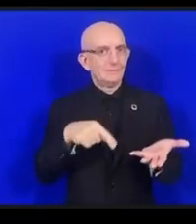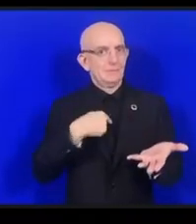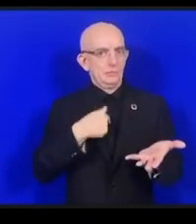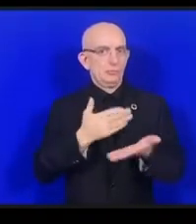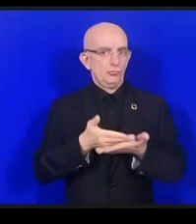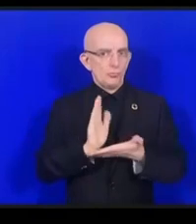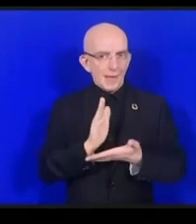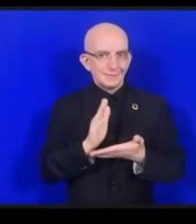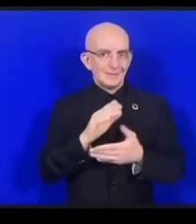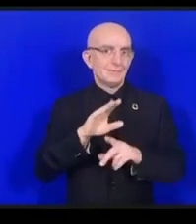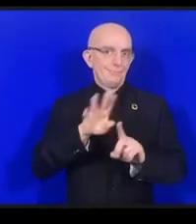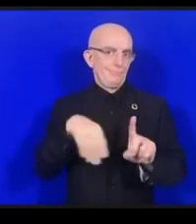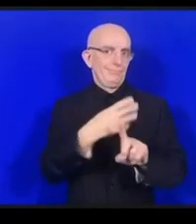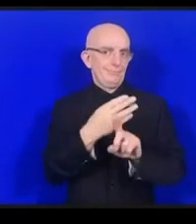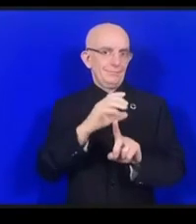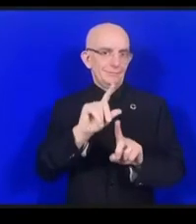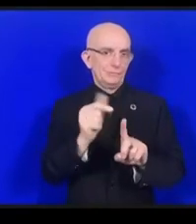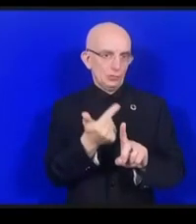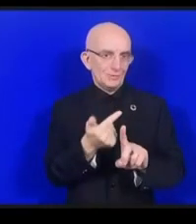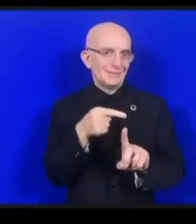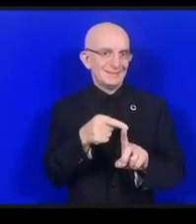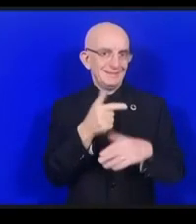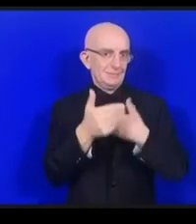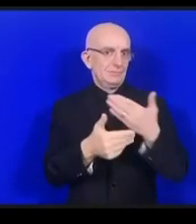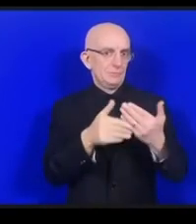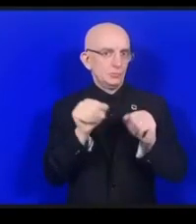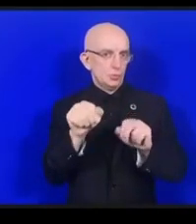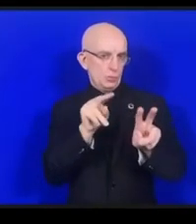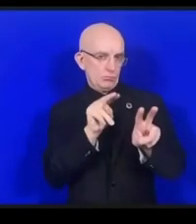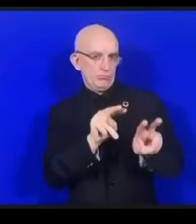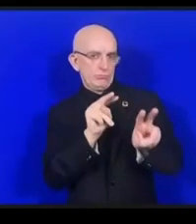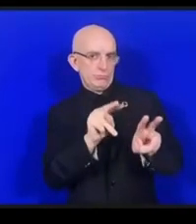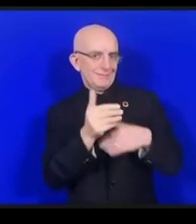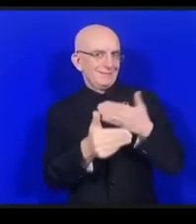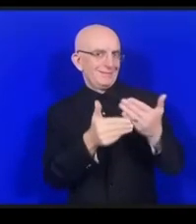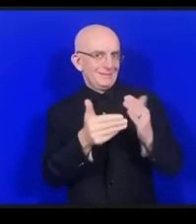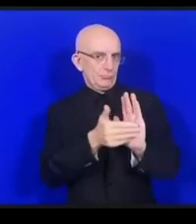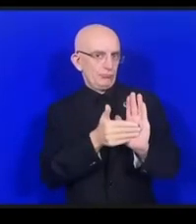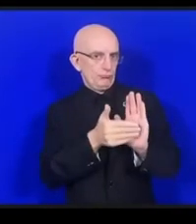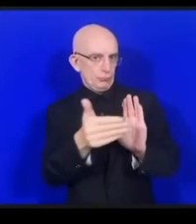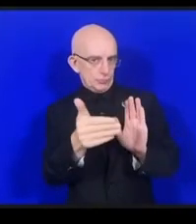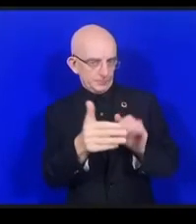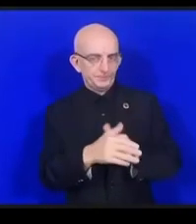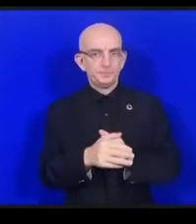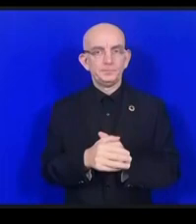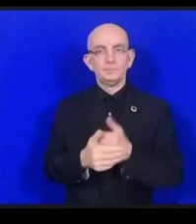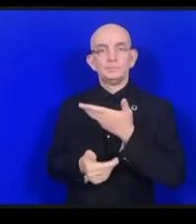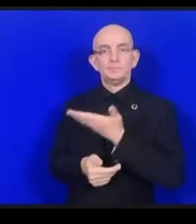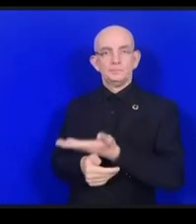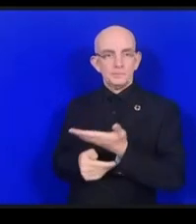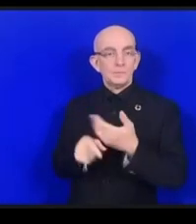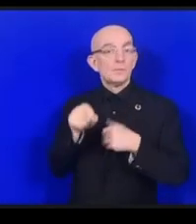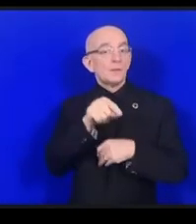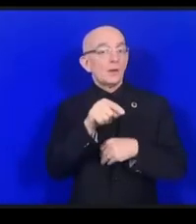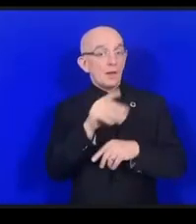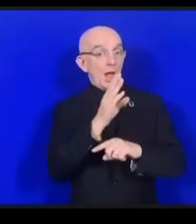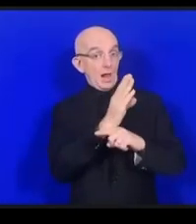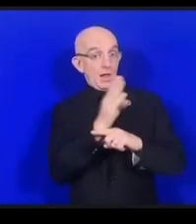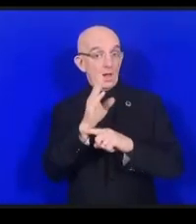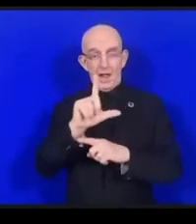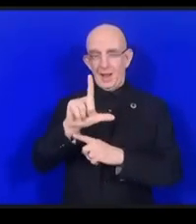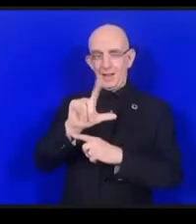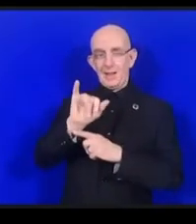というのは既に積極的な参加者であってそういった意味でラポルトも